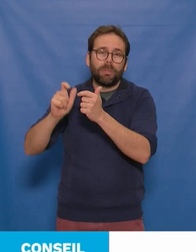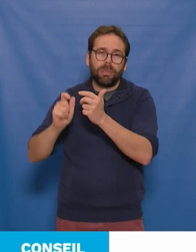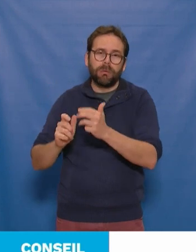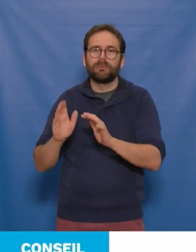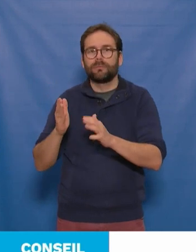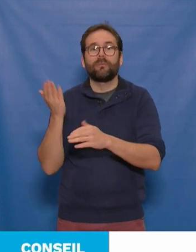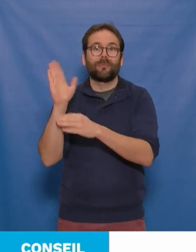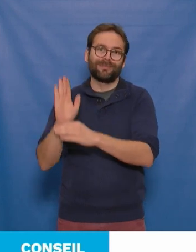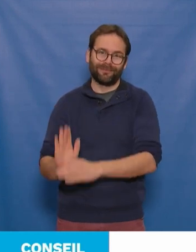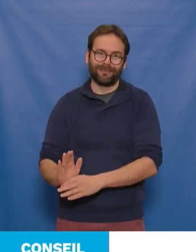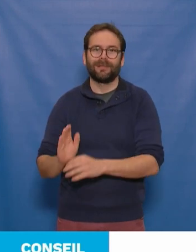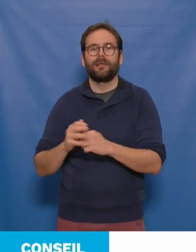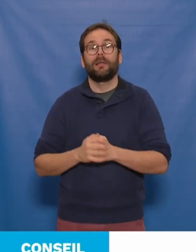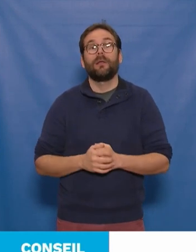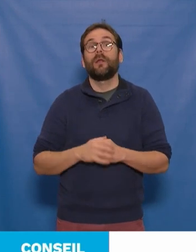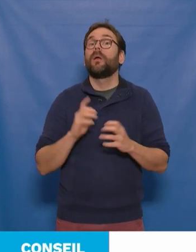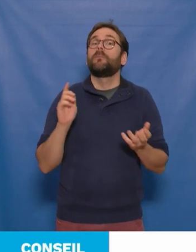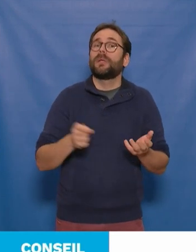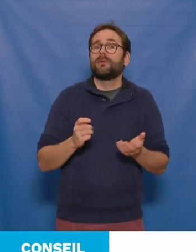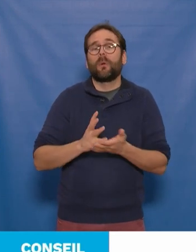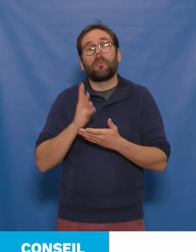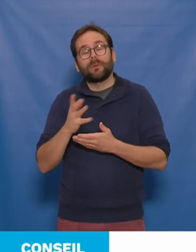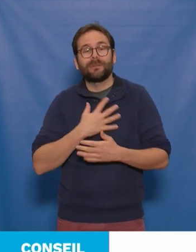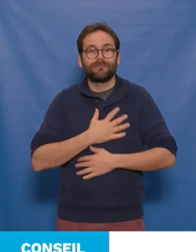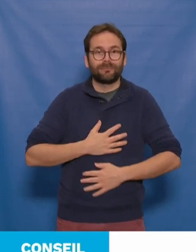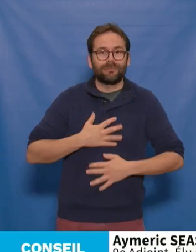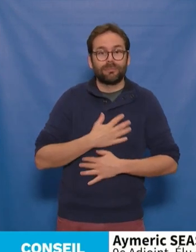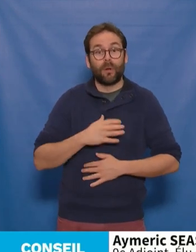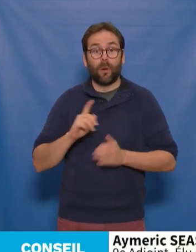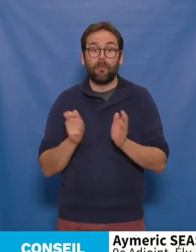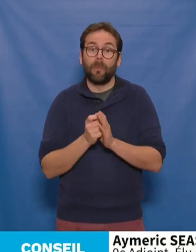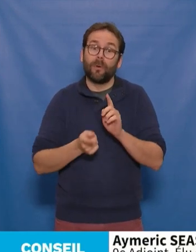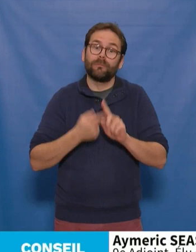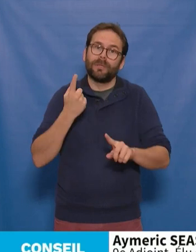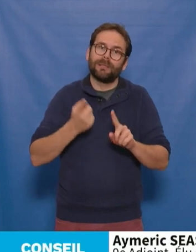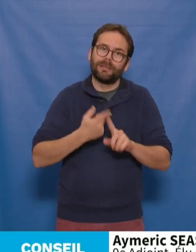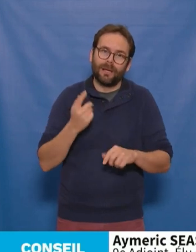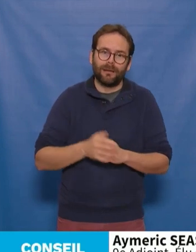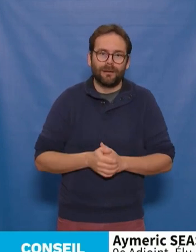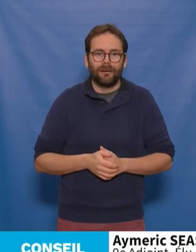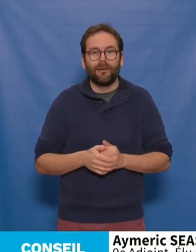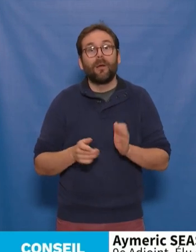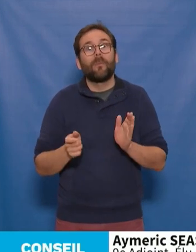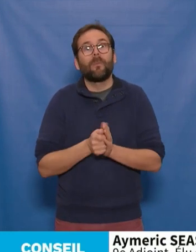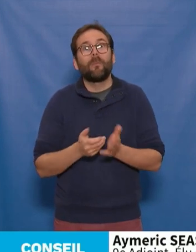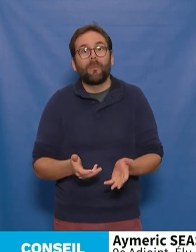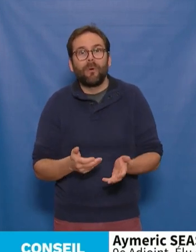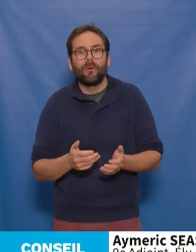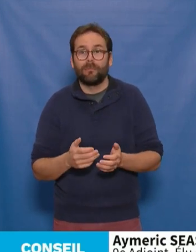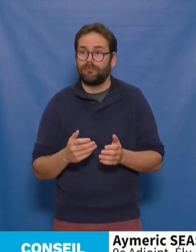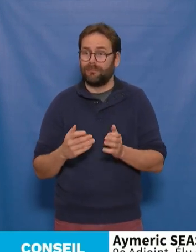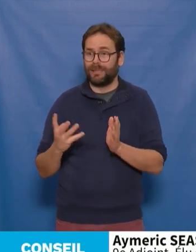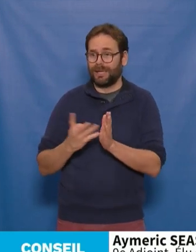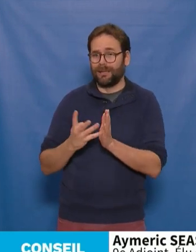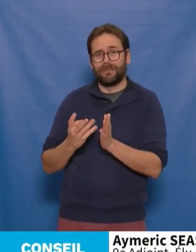Je suis très heureux de vous présenter ces projets à ce moment si particulier, un moment où plus de 4000